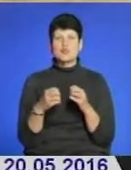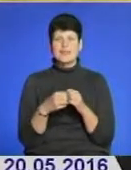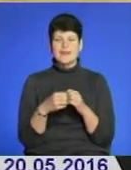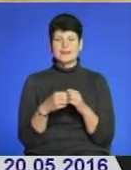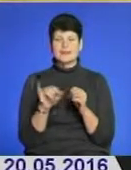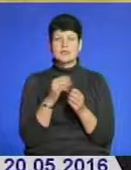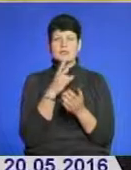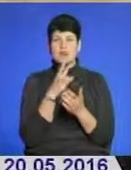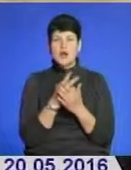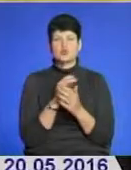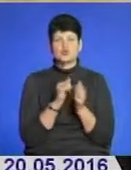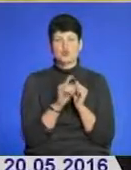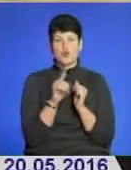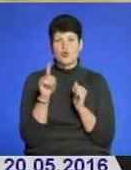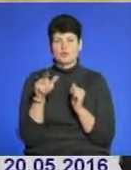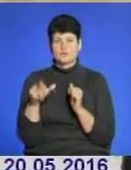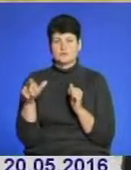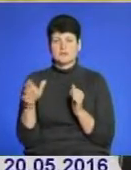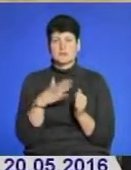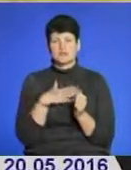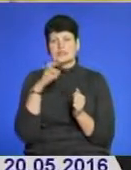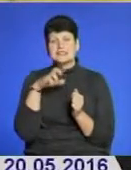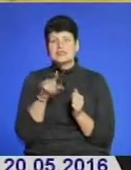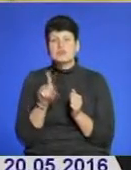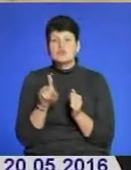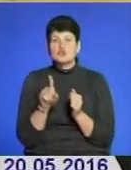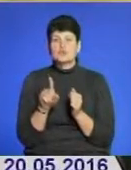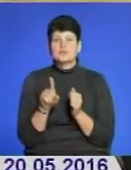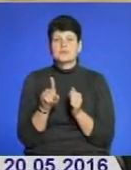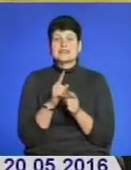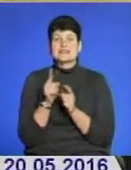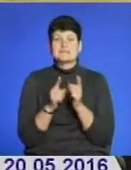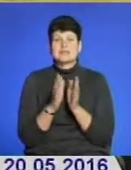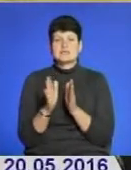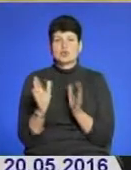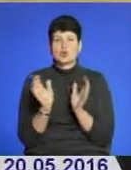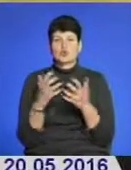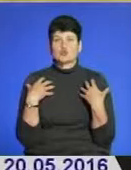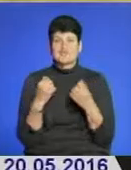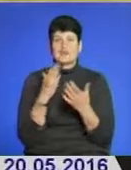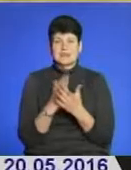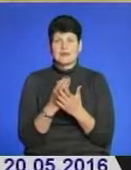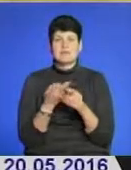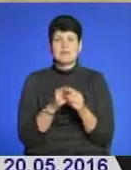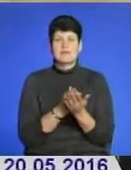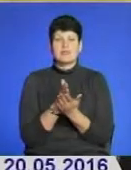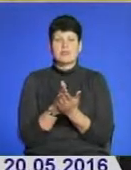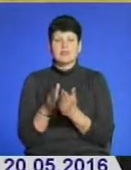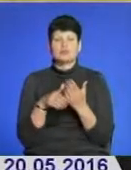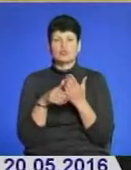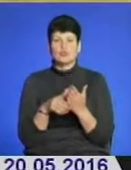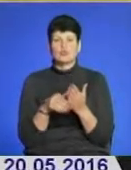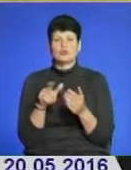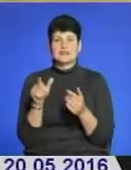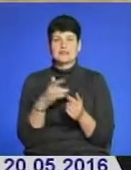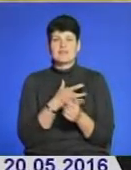які покажуть кожному мешканцю нашої держави, що зміни в системі охорони здоров'я є. Це наступні напрямки. Якраз допомога пацієнтам з